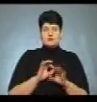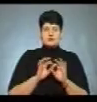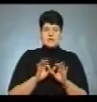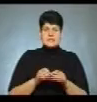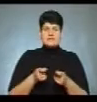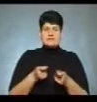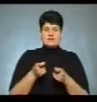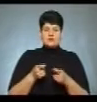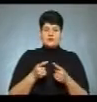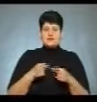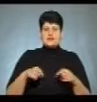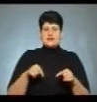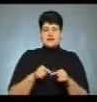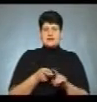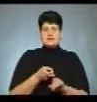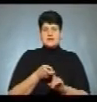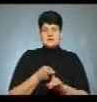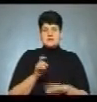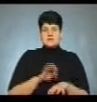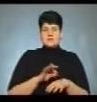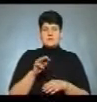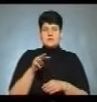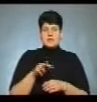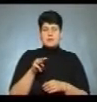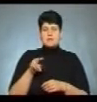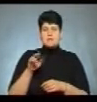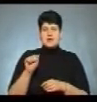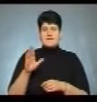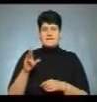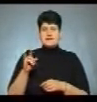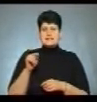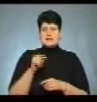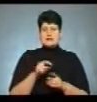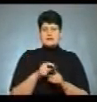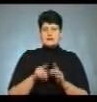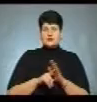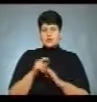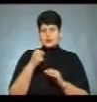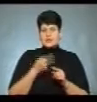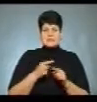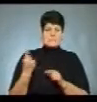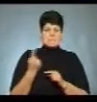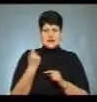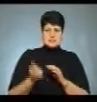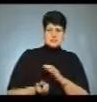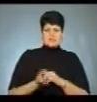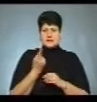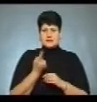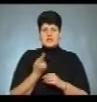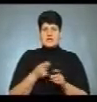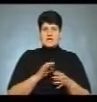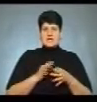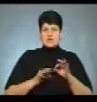відділу епіднальаду та профілактики інфекційних захворювань Марія Павельєва. За її словами, від початку року це перший спалах кишкової інфекції в